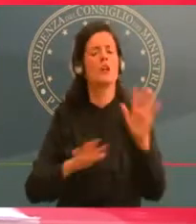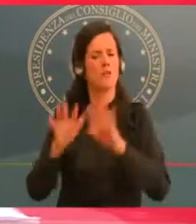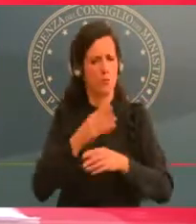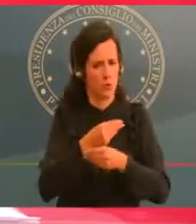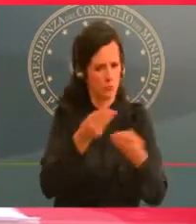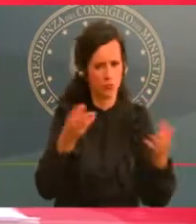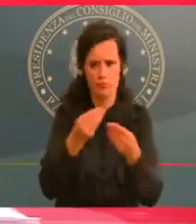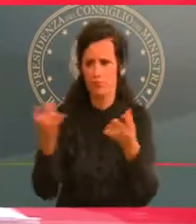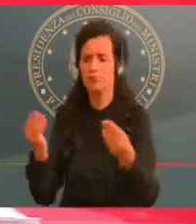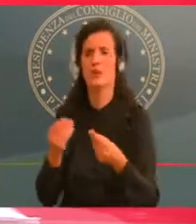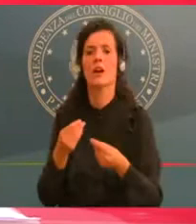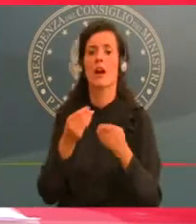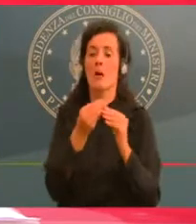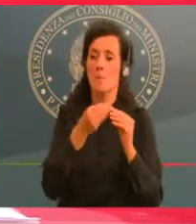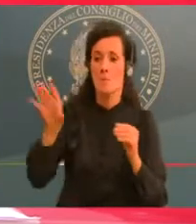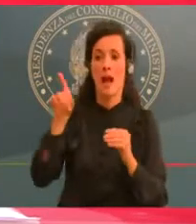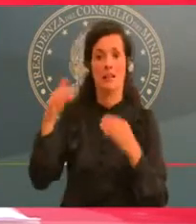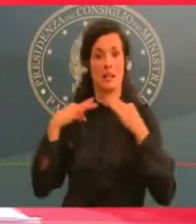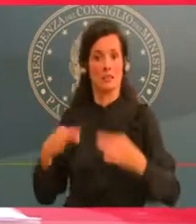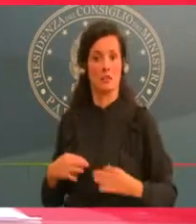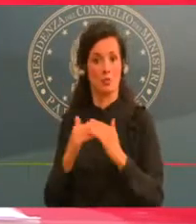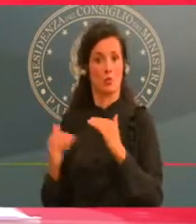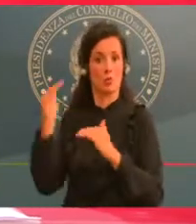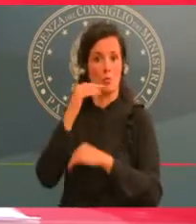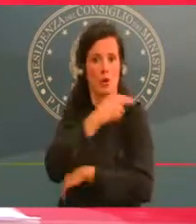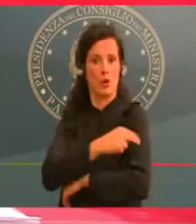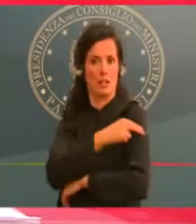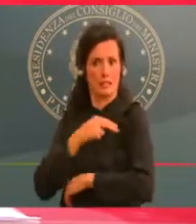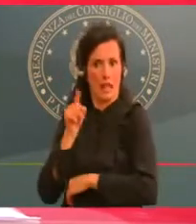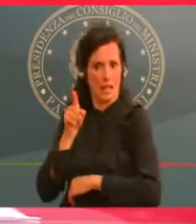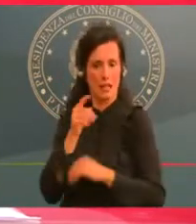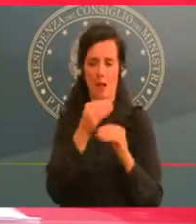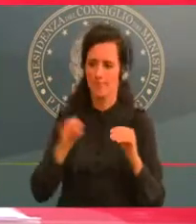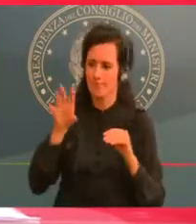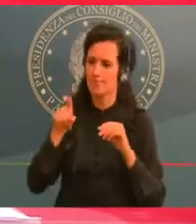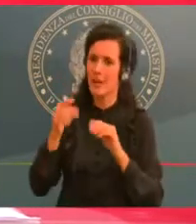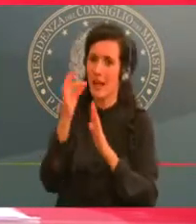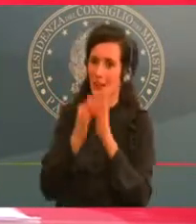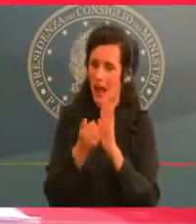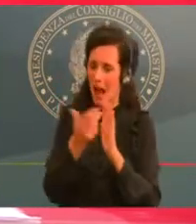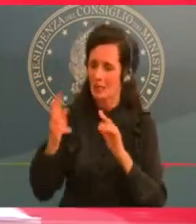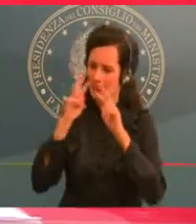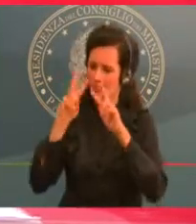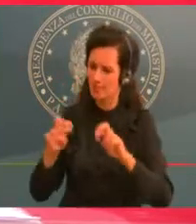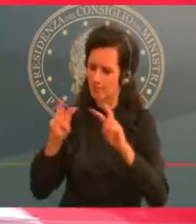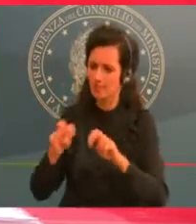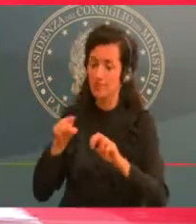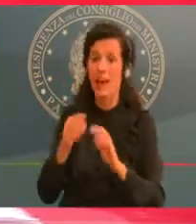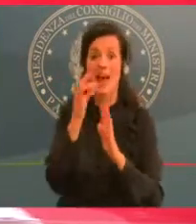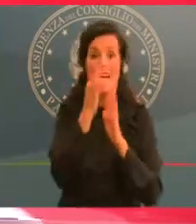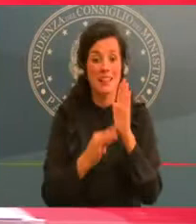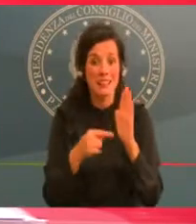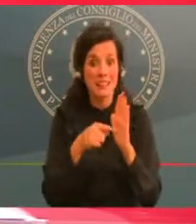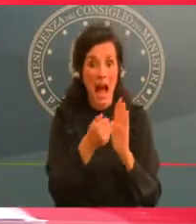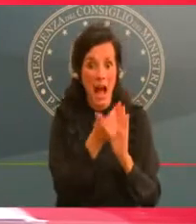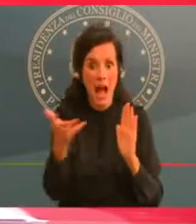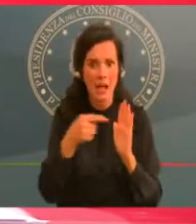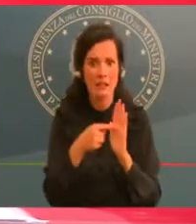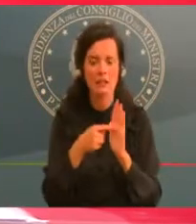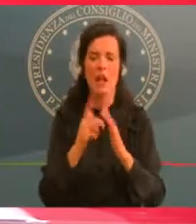accessibili alla comunità scientifica e a tutti i cittadini. Non abbiamo alternative.